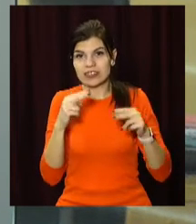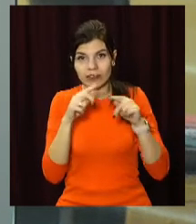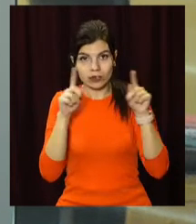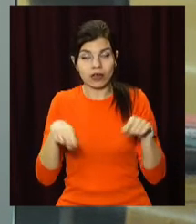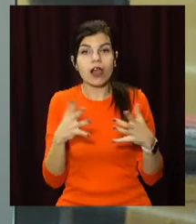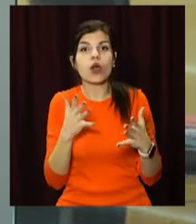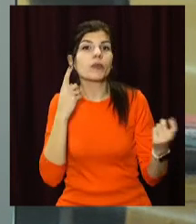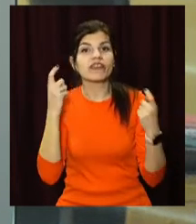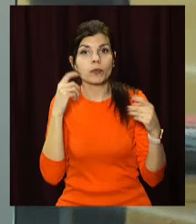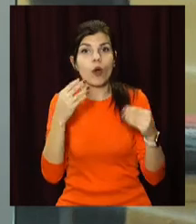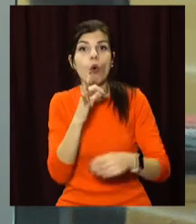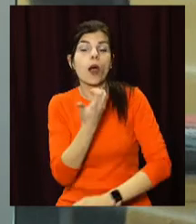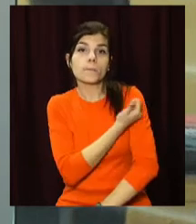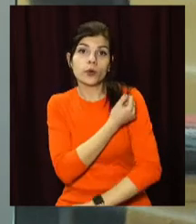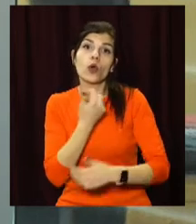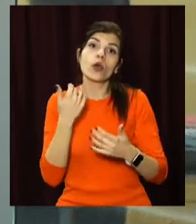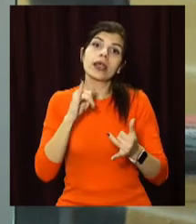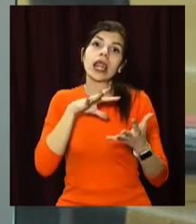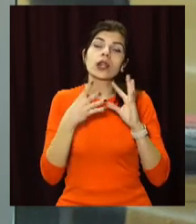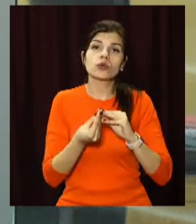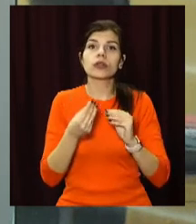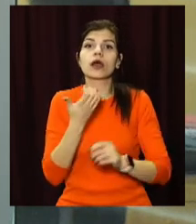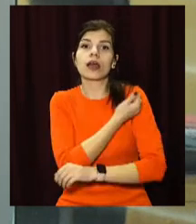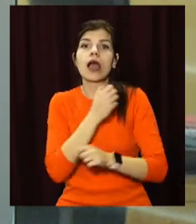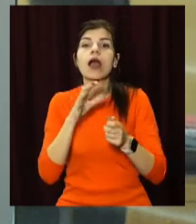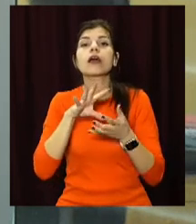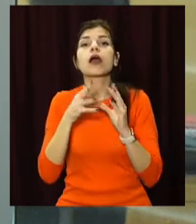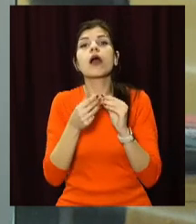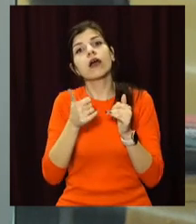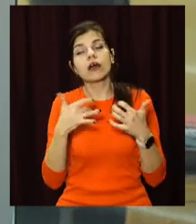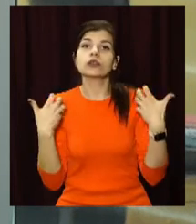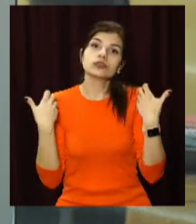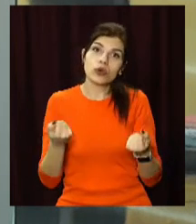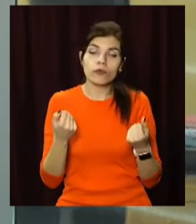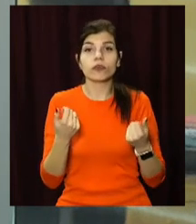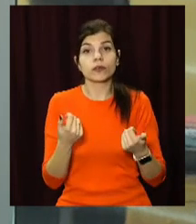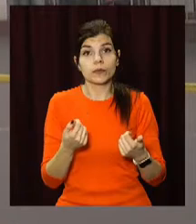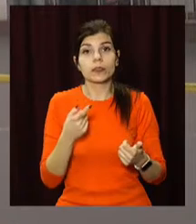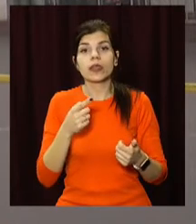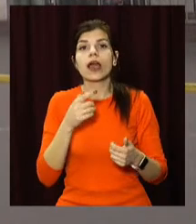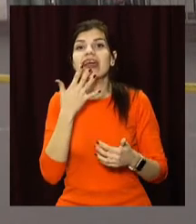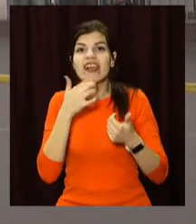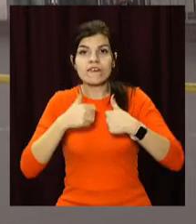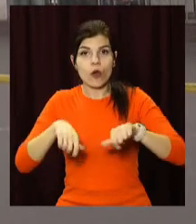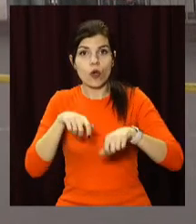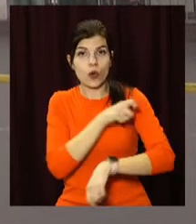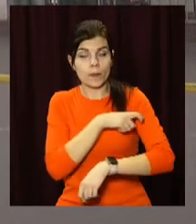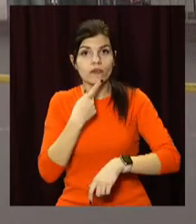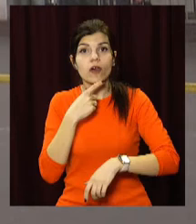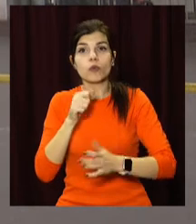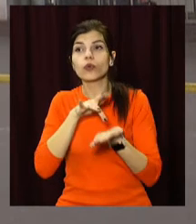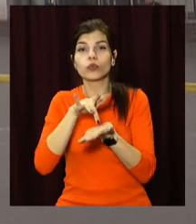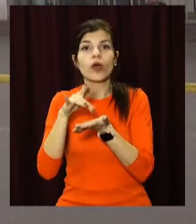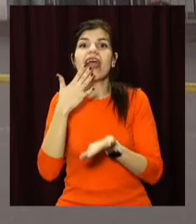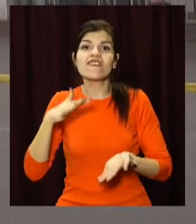у яких будуть дані щодо щеплення, результатів тестів на коронавірус та одужання. За планами Єврокомісії, туристи зможуть перетнути кордони